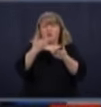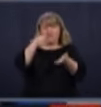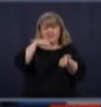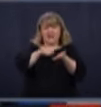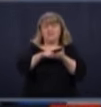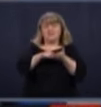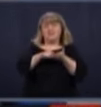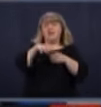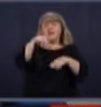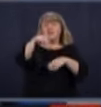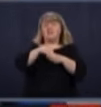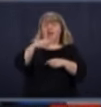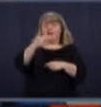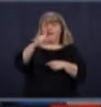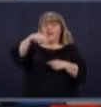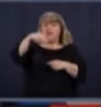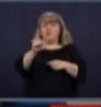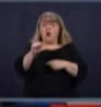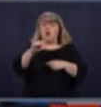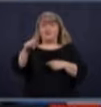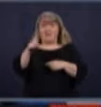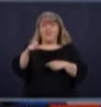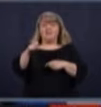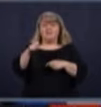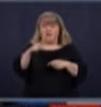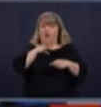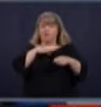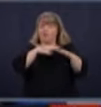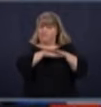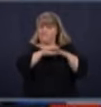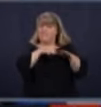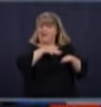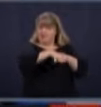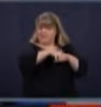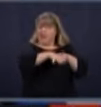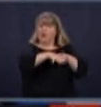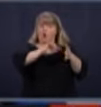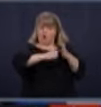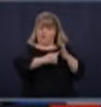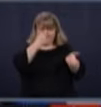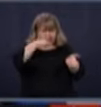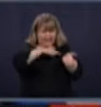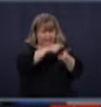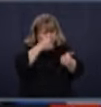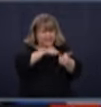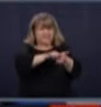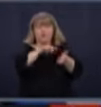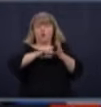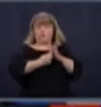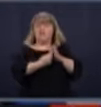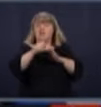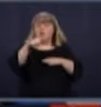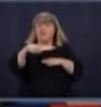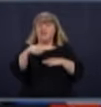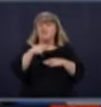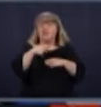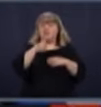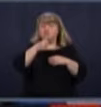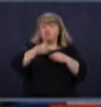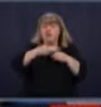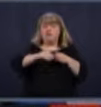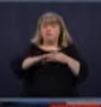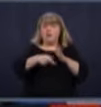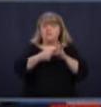Québec, juste à partir des banques de sang. Il y déjà analyses qui se font, mais on pourra vous représenter, probablement lors d'un briefing technique,